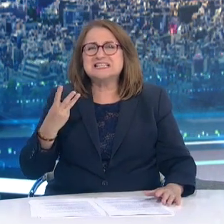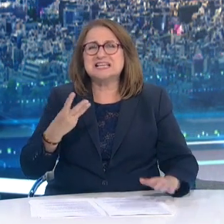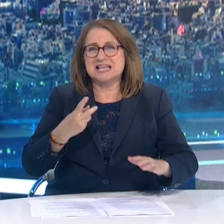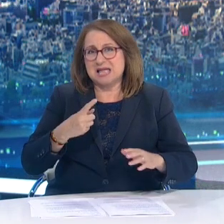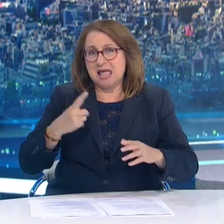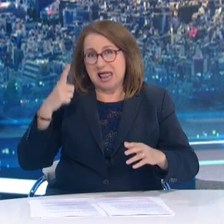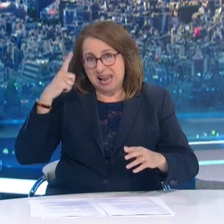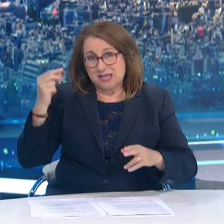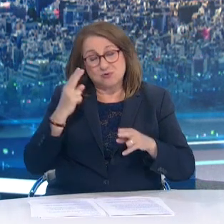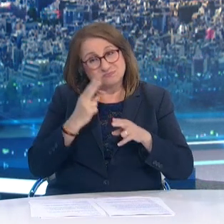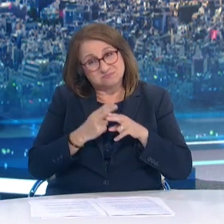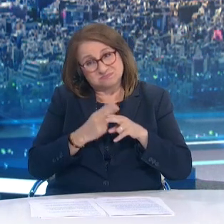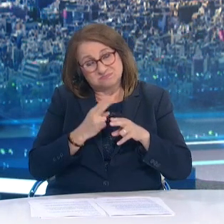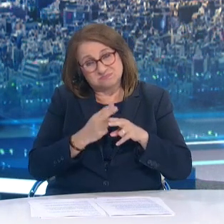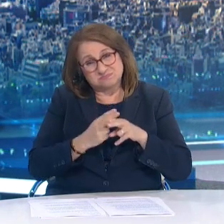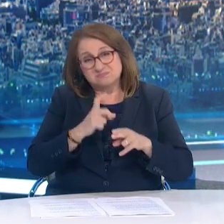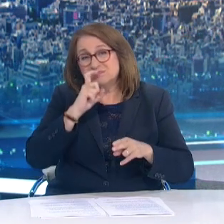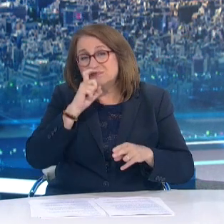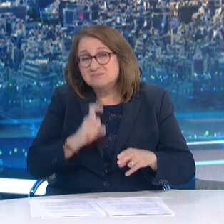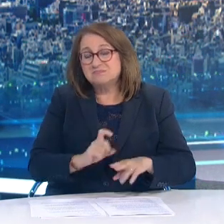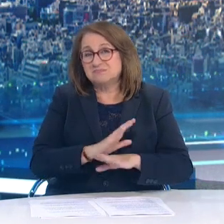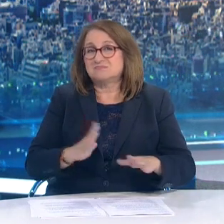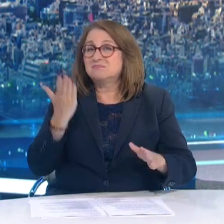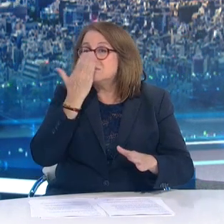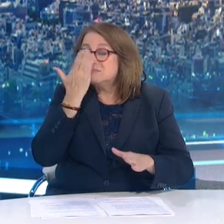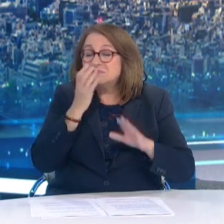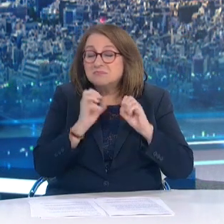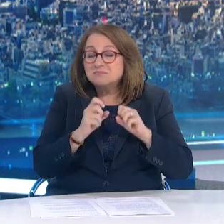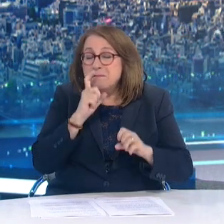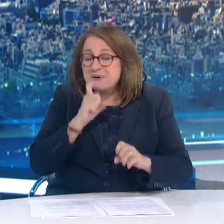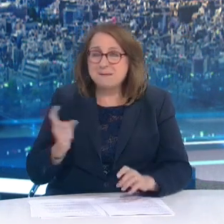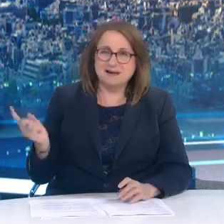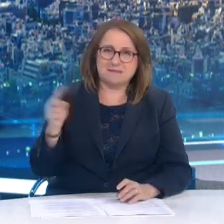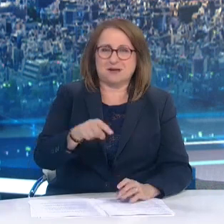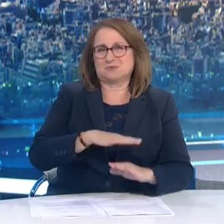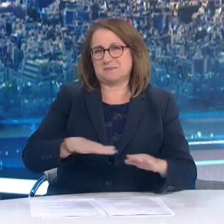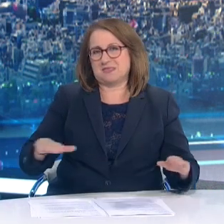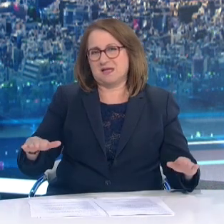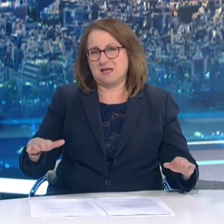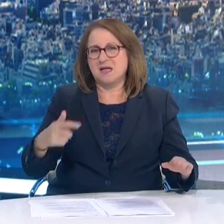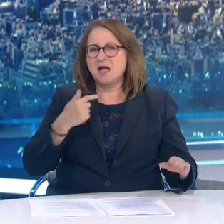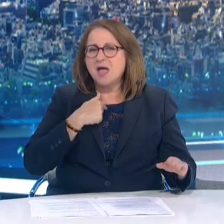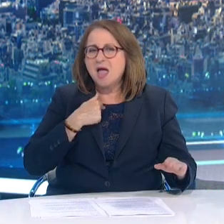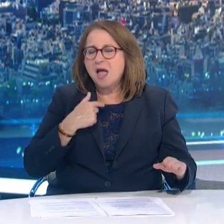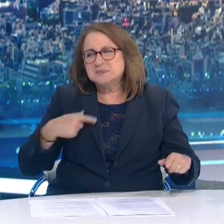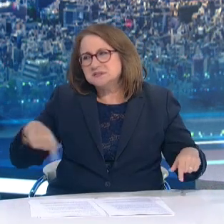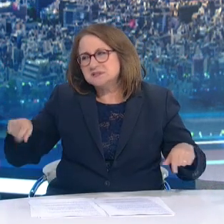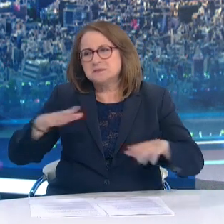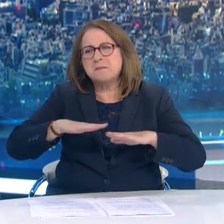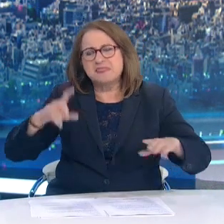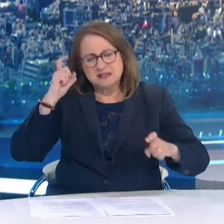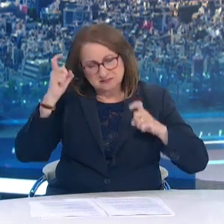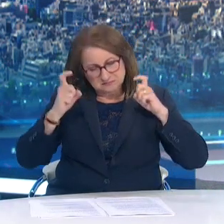Αν ρωτήσετε πολλούς παιδιάτους Θα δείτε ότι περισσότεροι από εμάς Χωρίς να είναι σαφής οδηγία της εθνικής επιτροπής εμβολιασμών